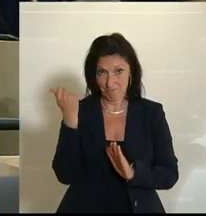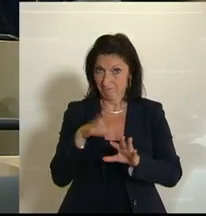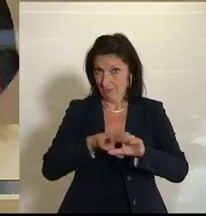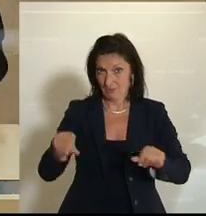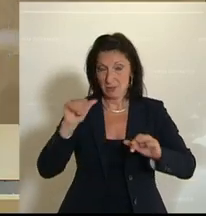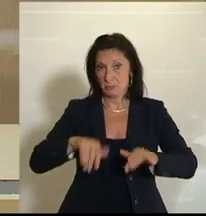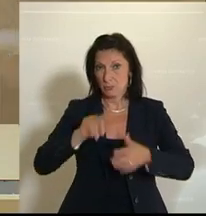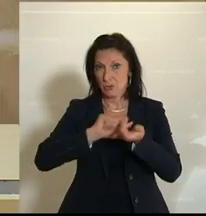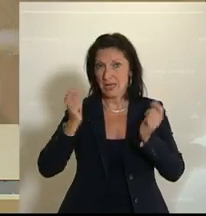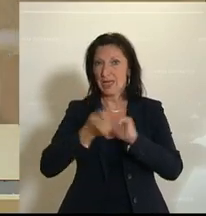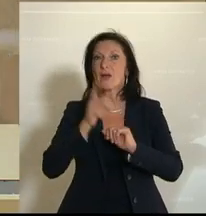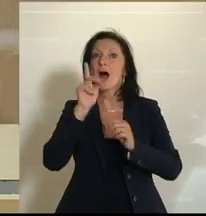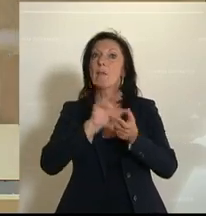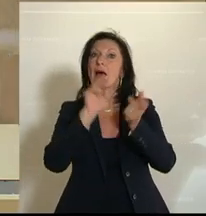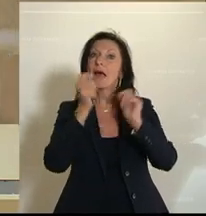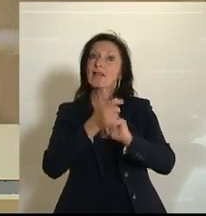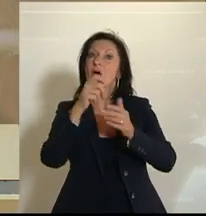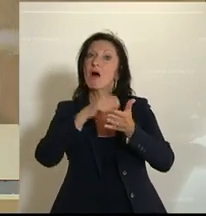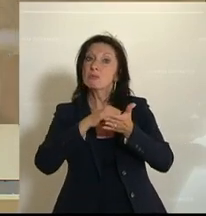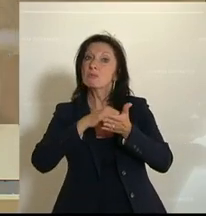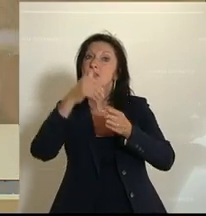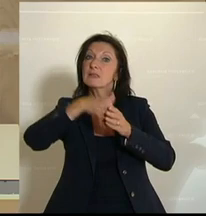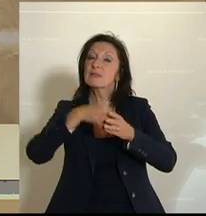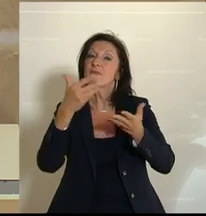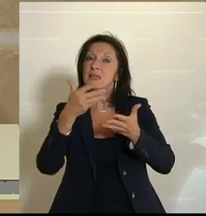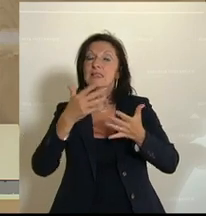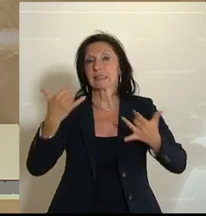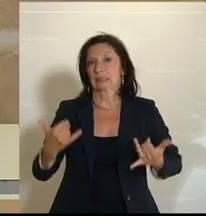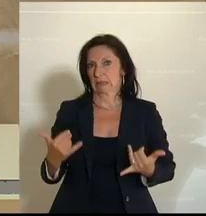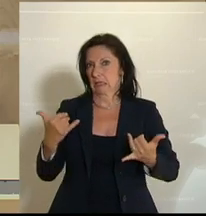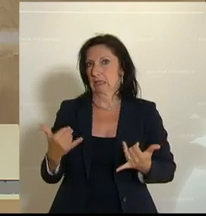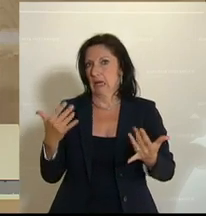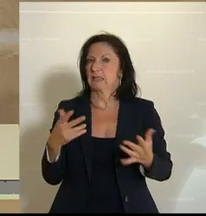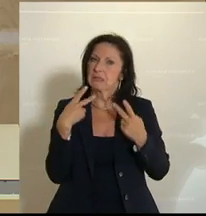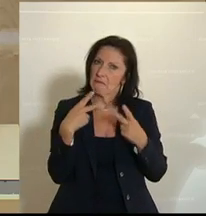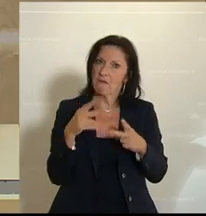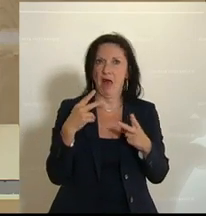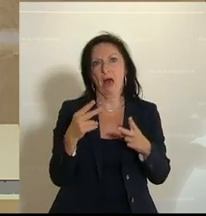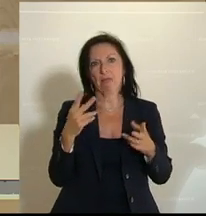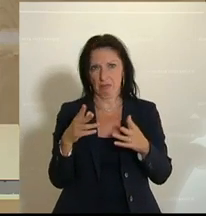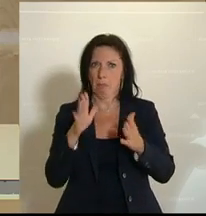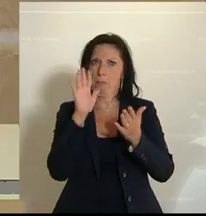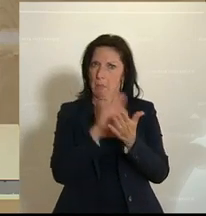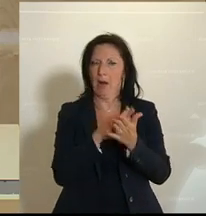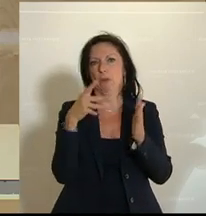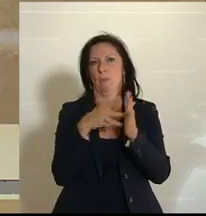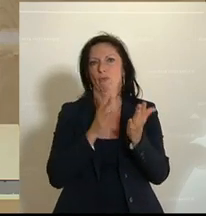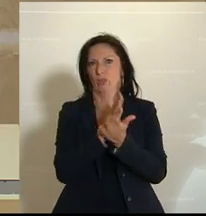ändern. Was aber in der Änderung und in der Korrektur mit drin ist, man hat sich zu einem Prüfdienst weiterhin bekannt, der bleibt auch